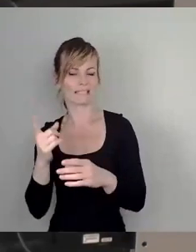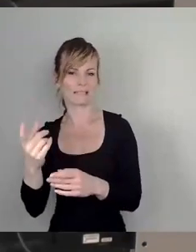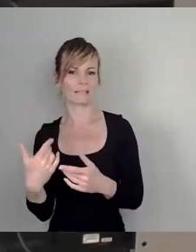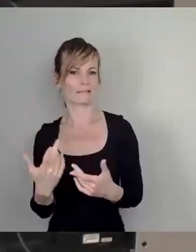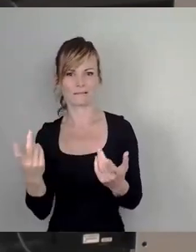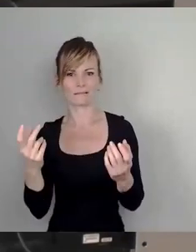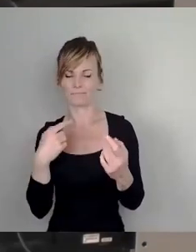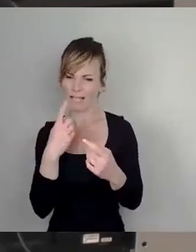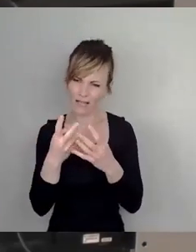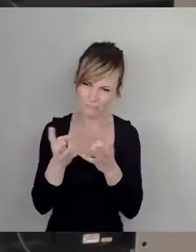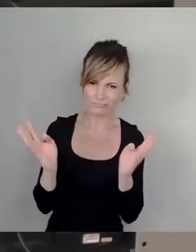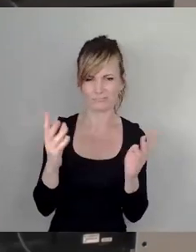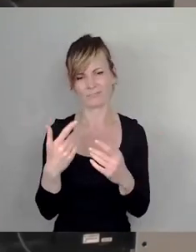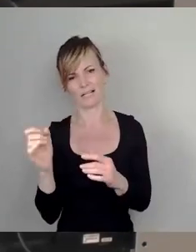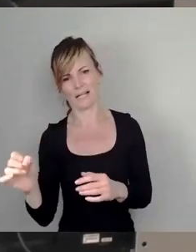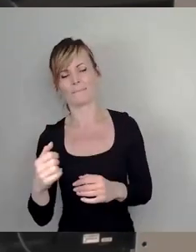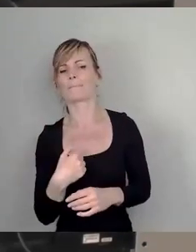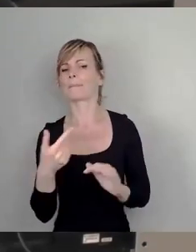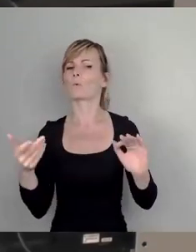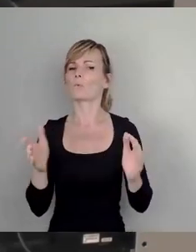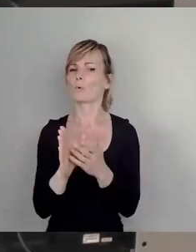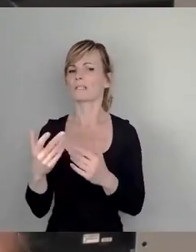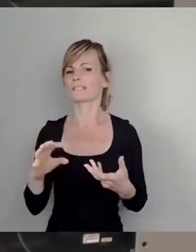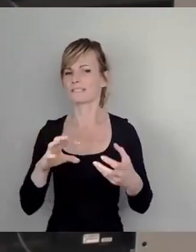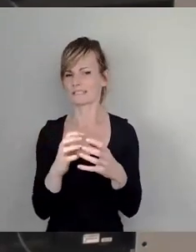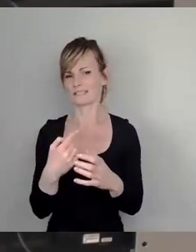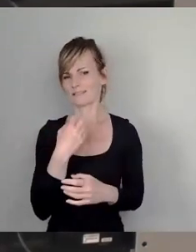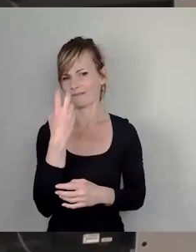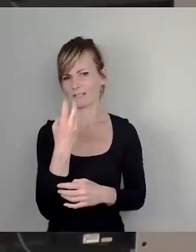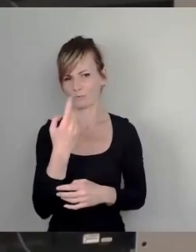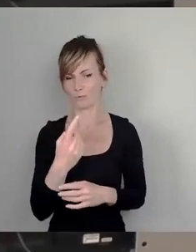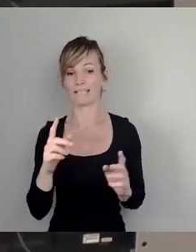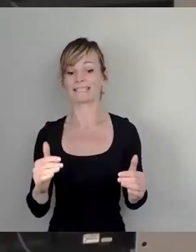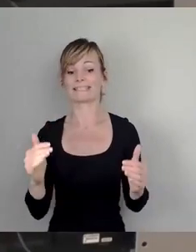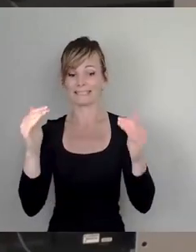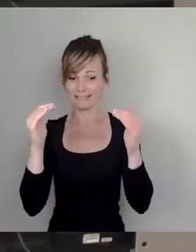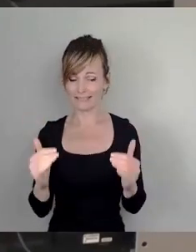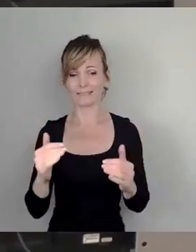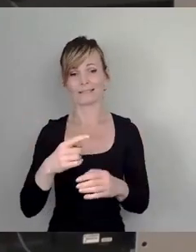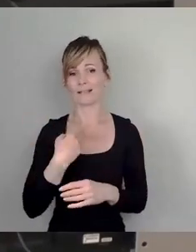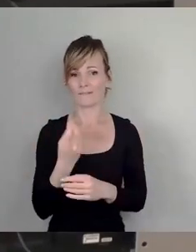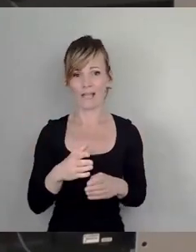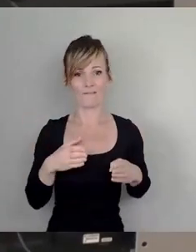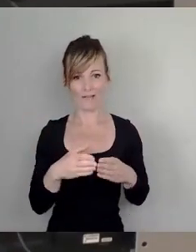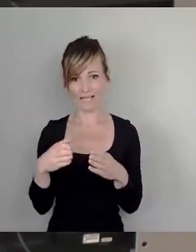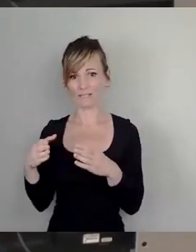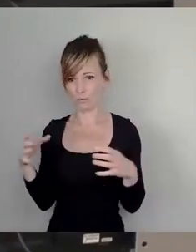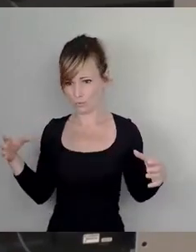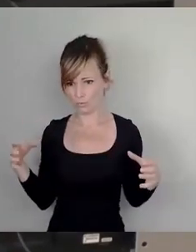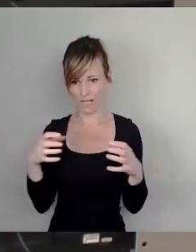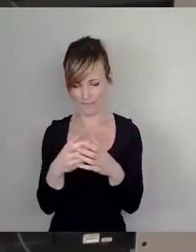Ich versuche mal ganz kurz zusammenzufassen, was wir dann wirklich interfraktionell, also